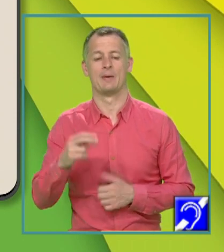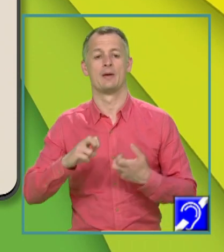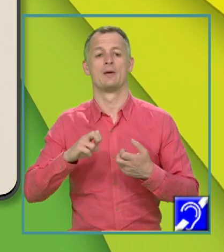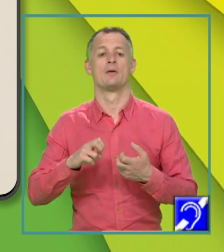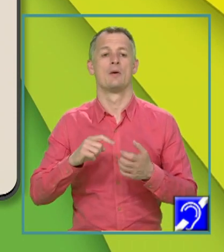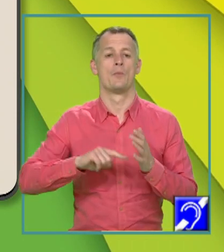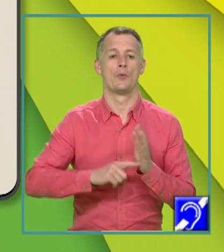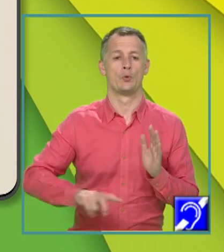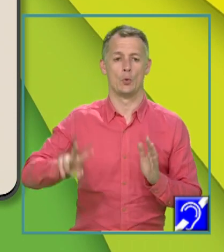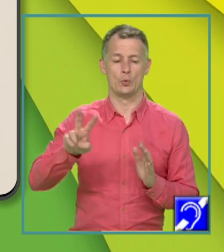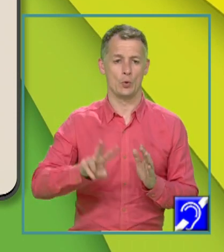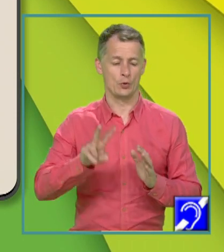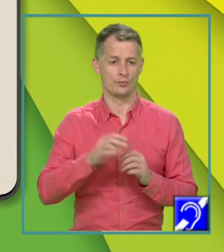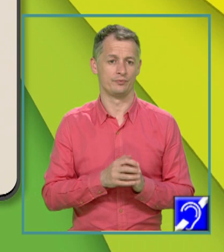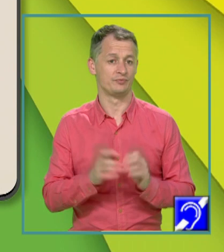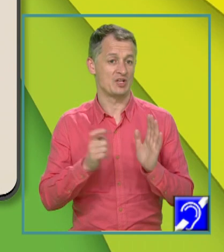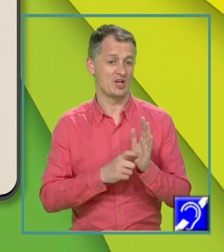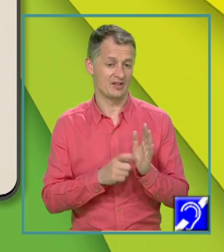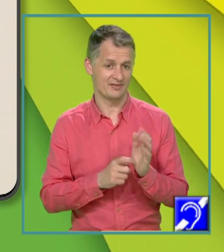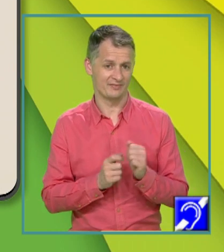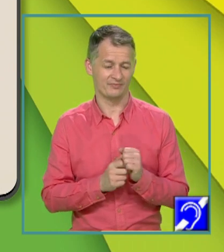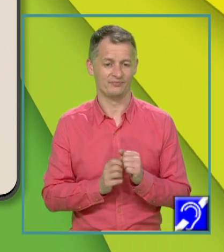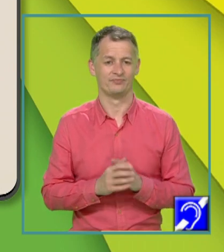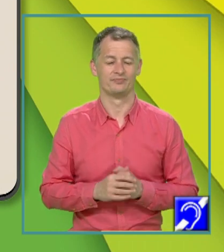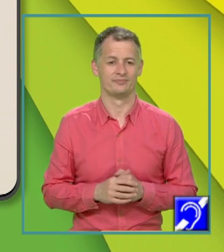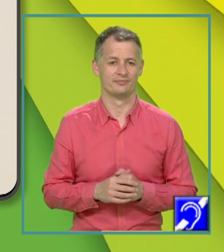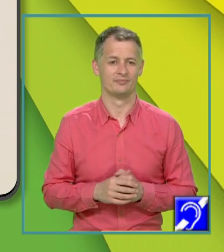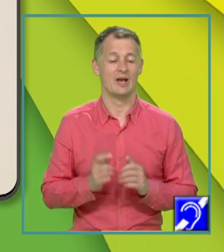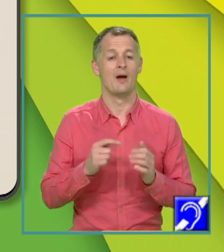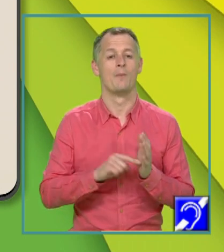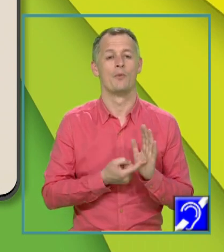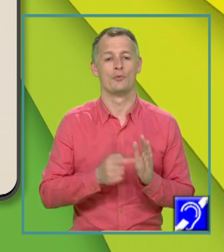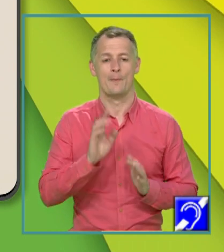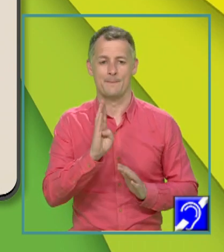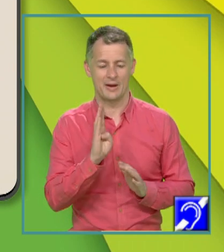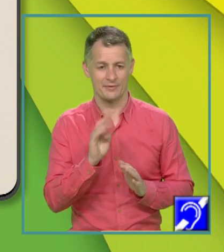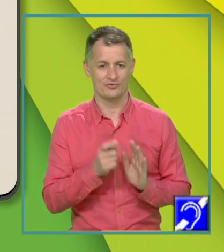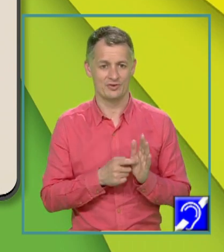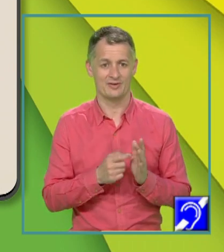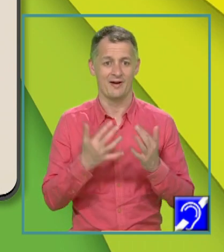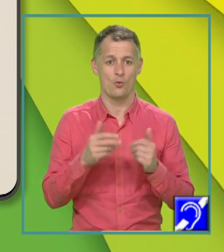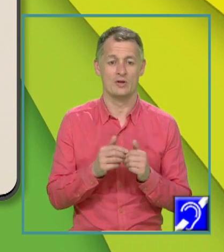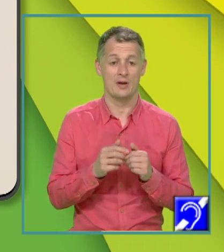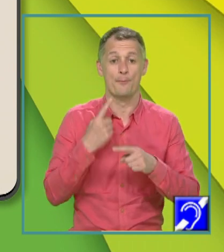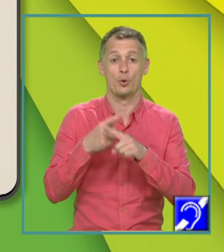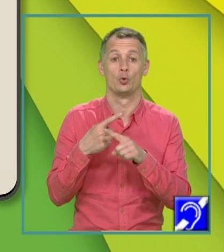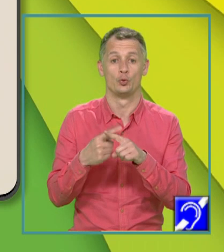următoare. cerința este de la punctul b să se calculeze produsul